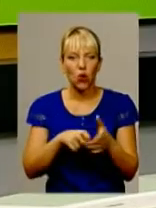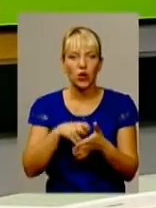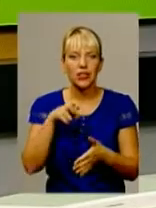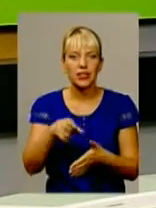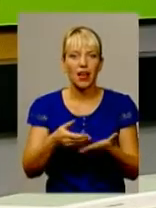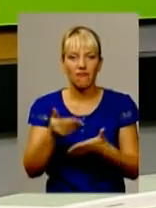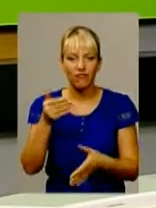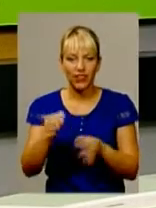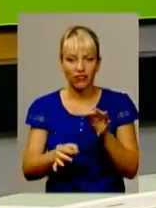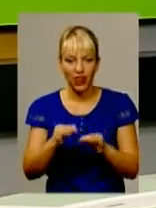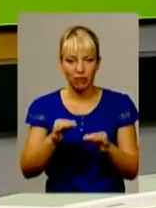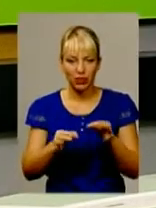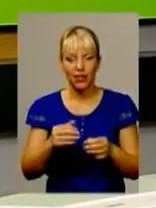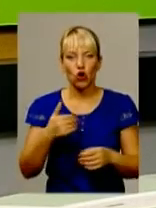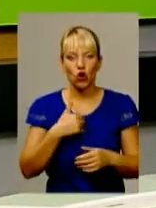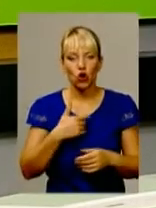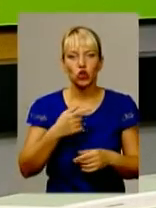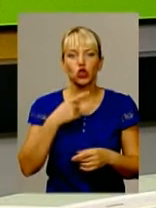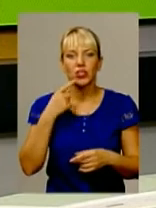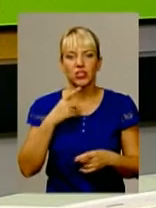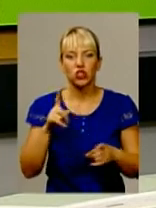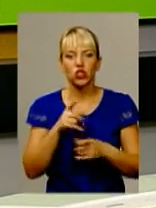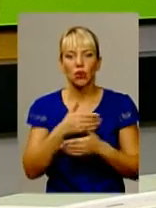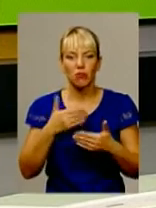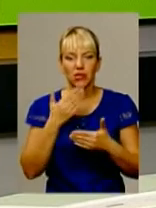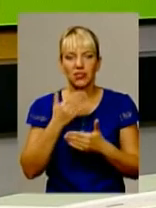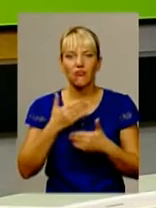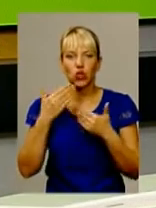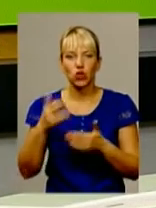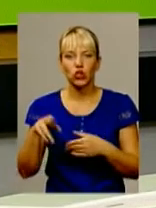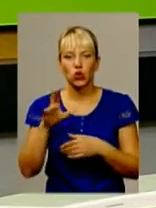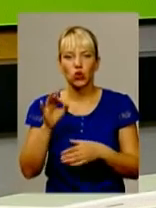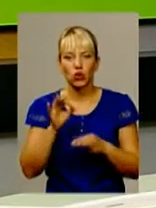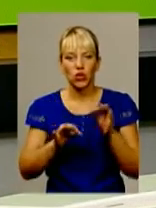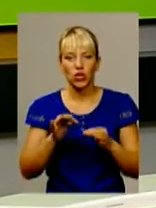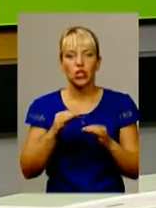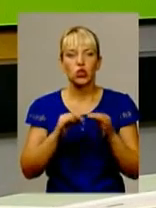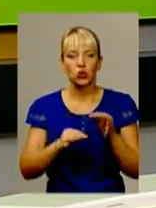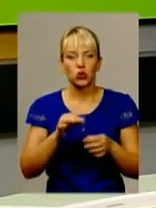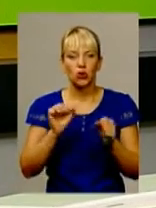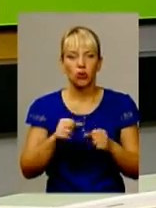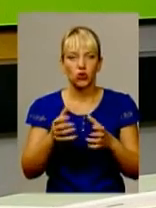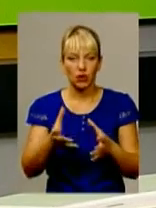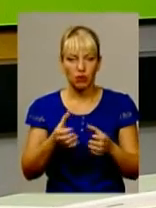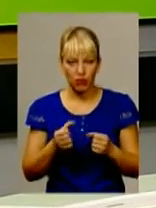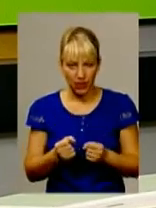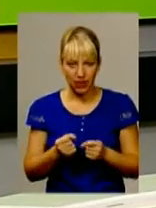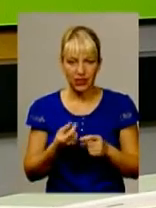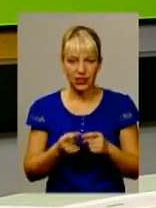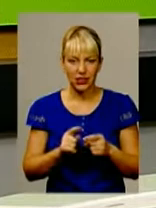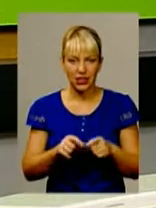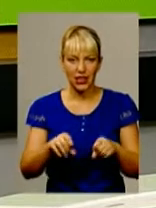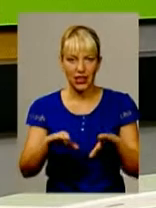Хочу зазначити, що ми звернулися до суду. Суд прийняв відповідне рішення. Я можу вам надати копію.